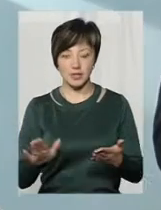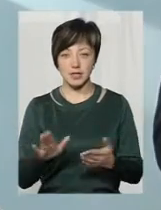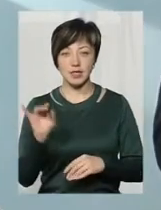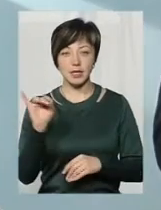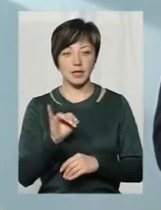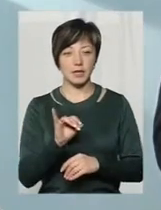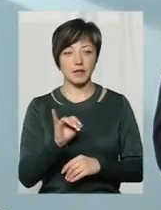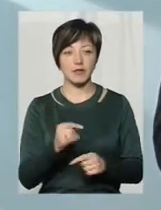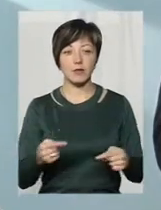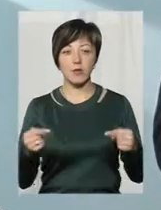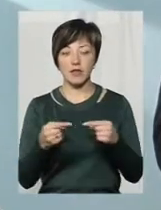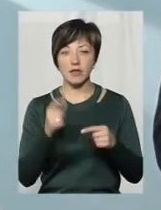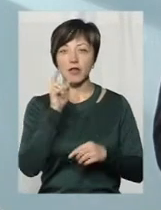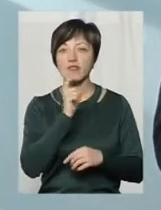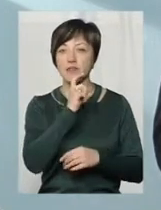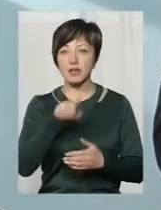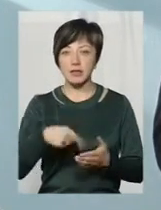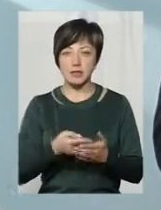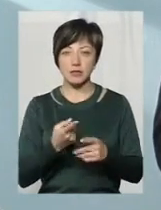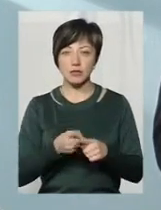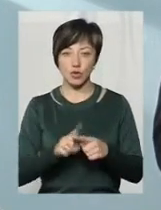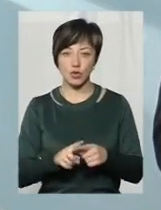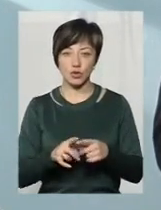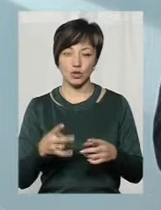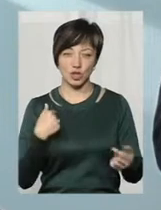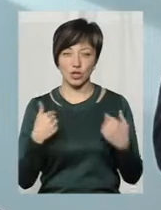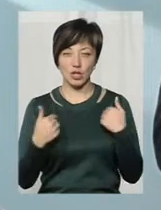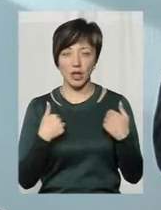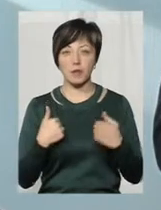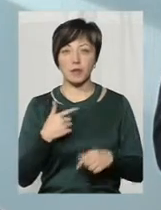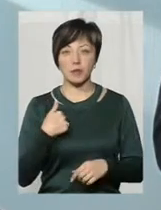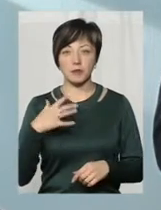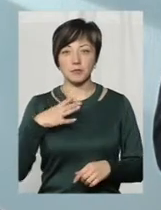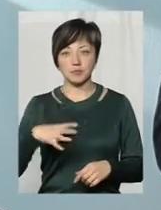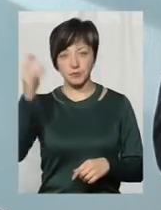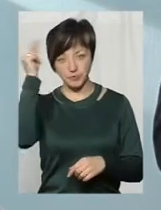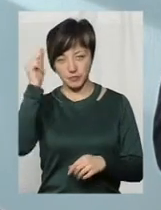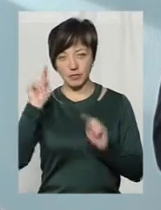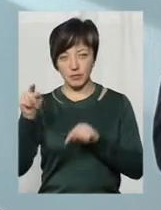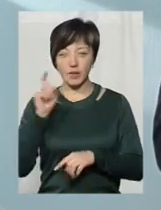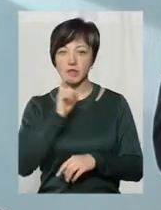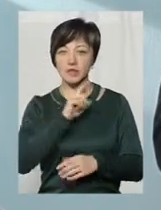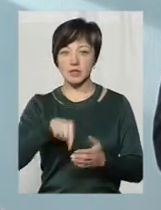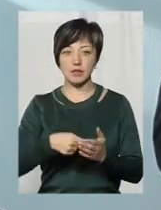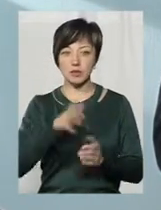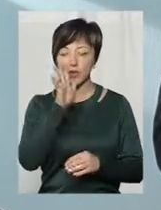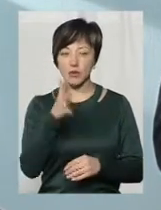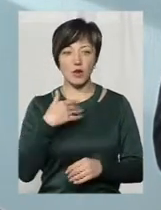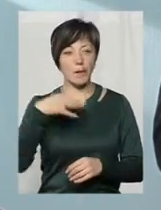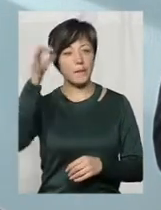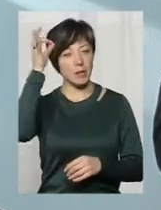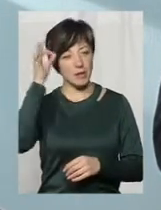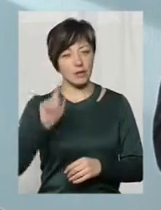І, відповідно, Вінниця від цього страждає. Мені доводилося вчитися в Вінниці 5 років. Я пам